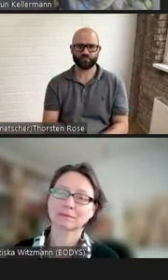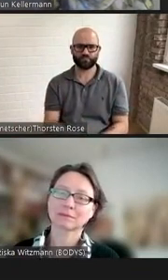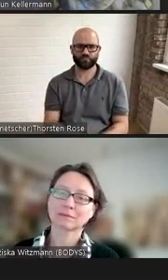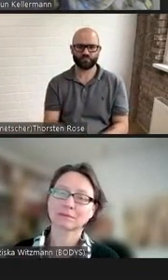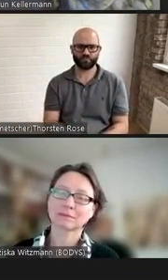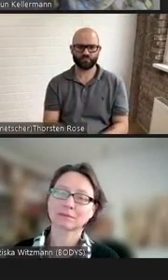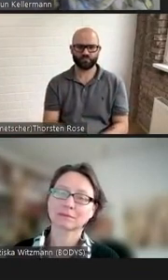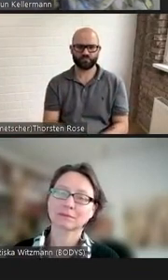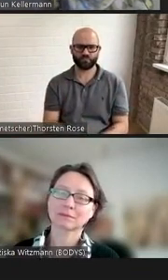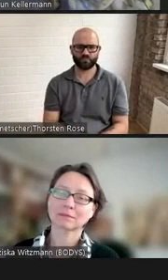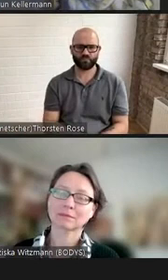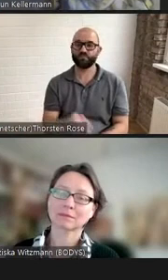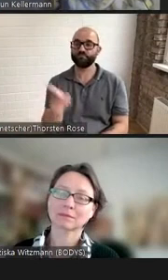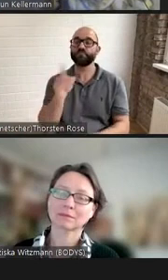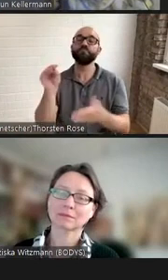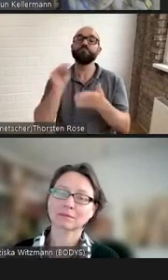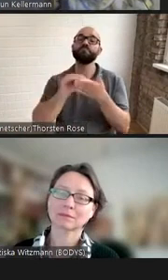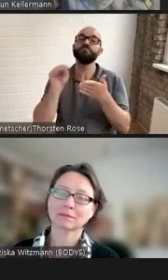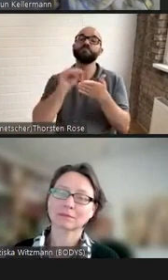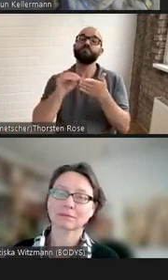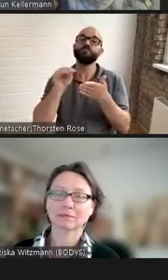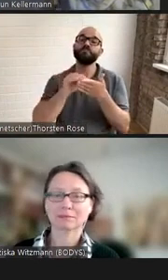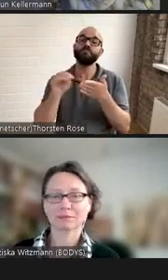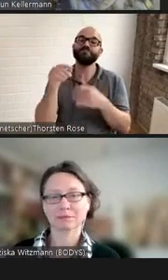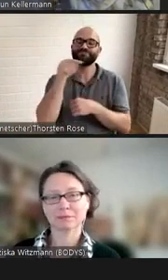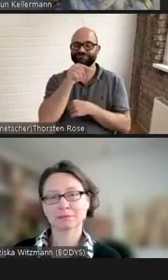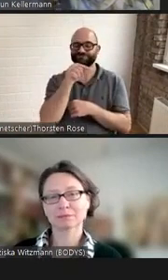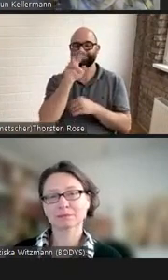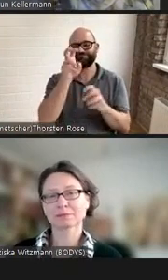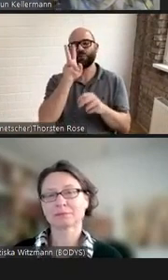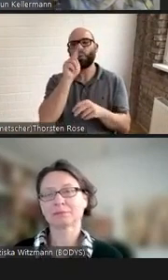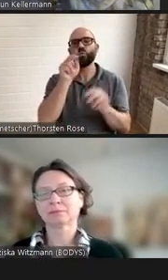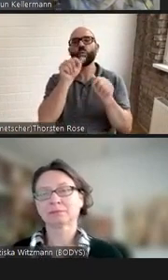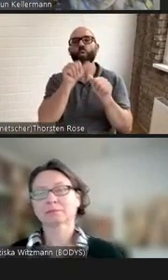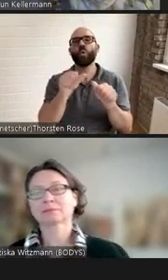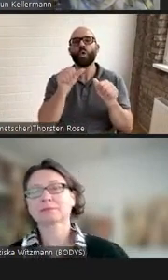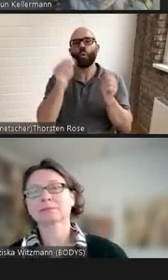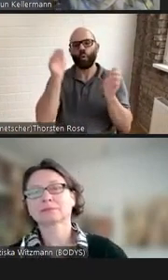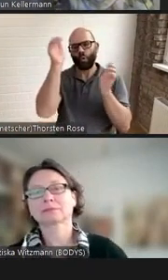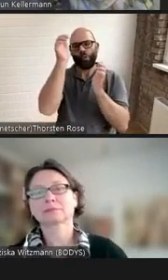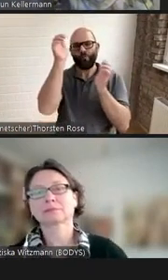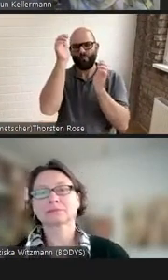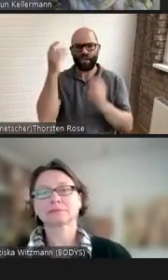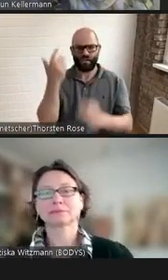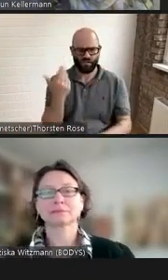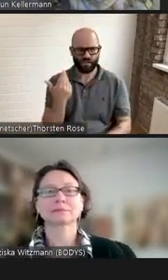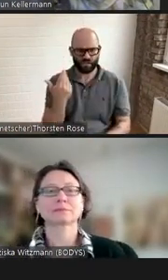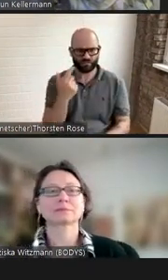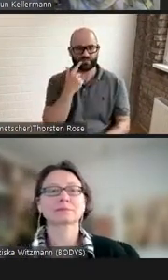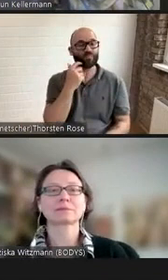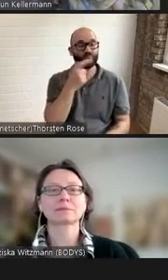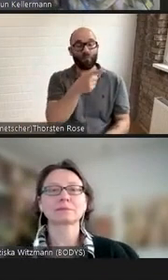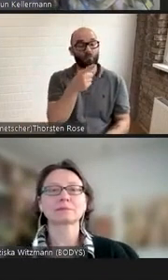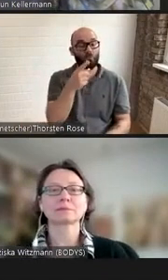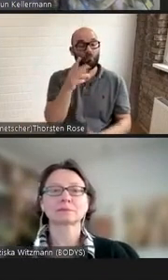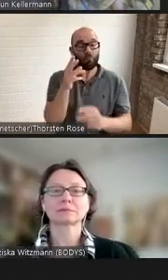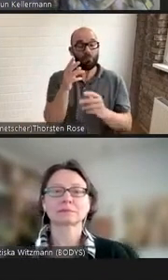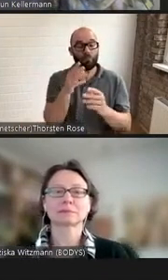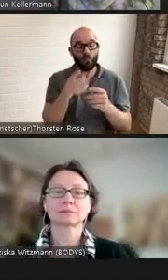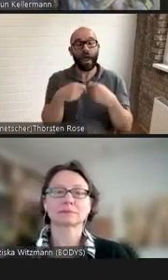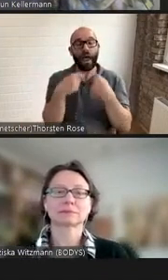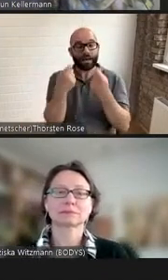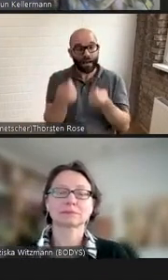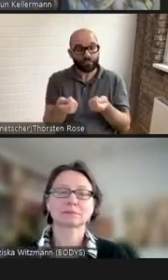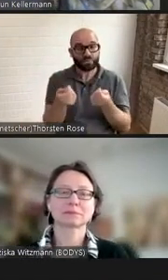dieser unglückliche Gruppe am Ende doch erfüllt von einem stillen